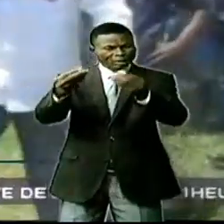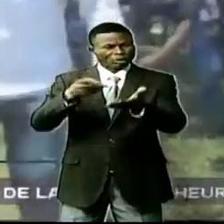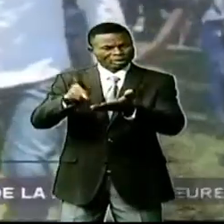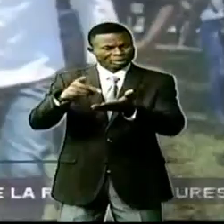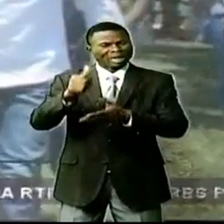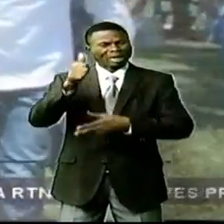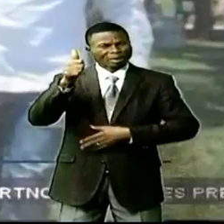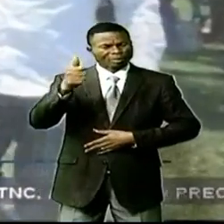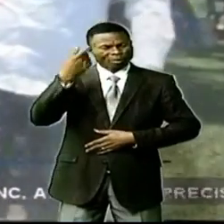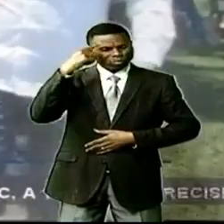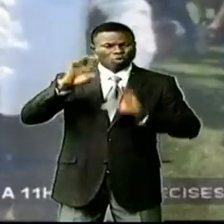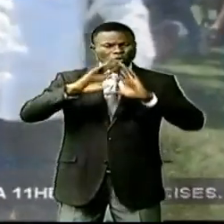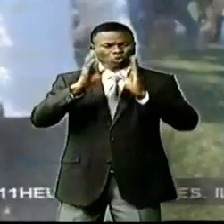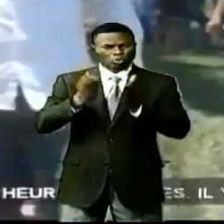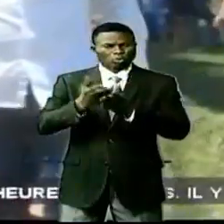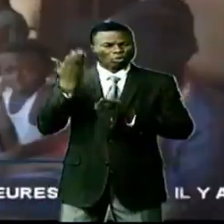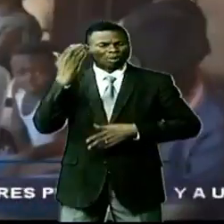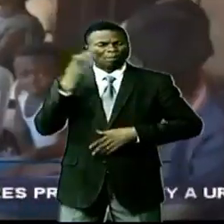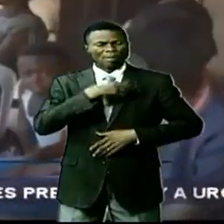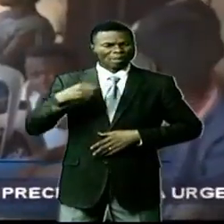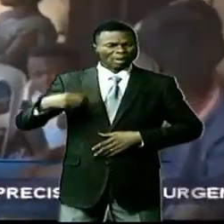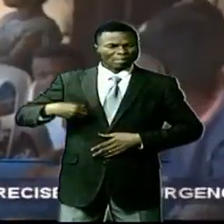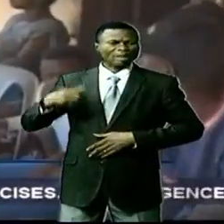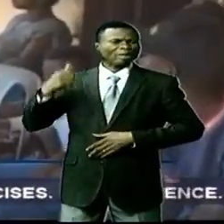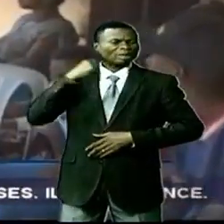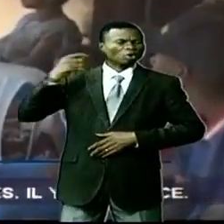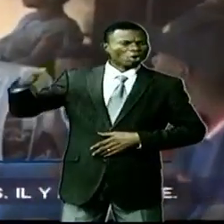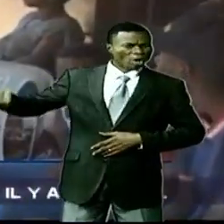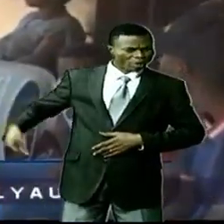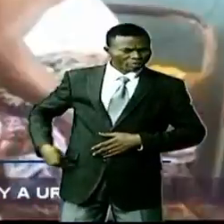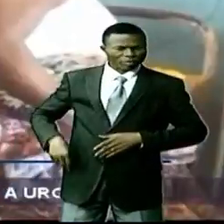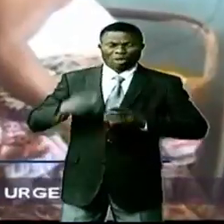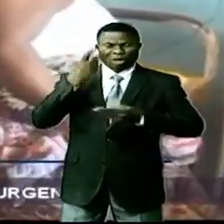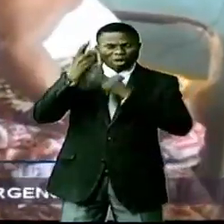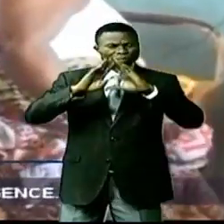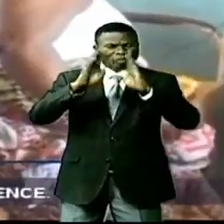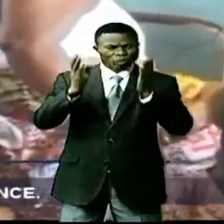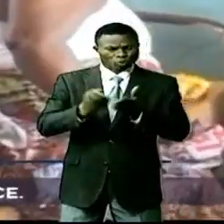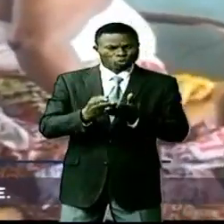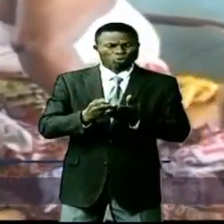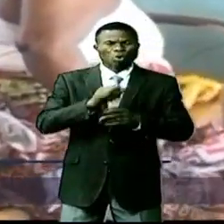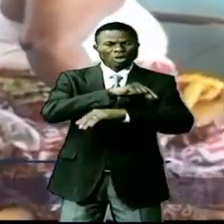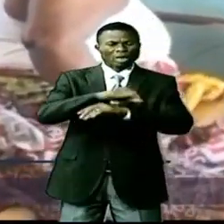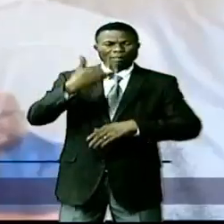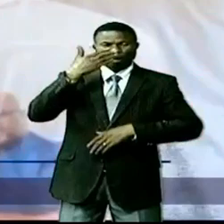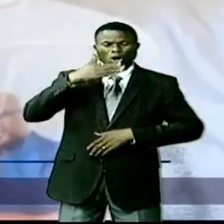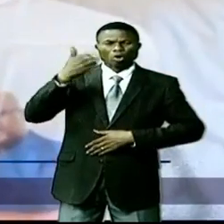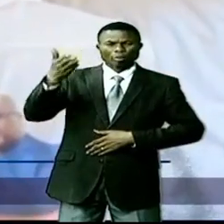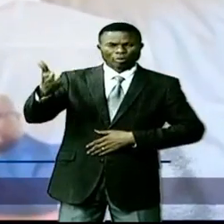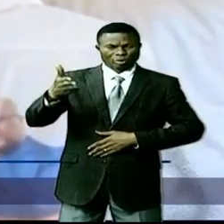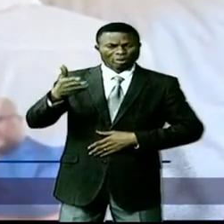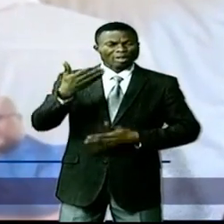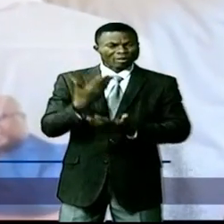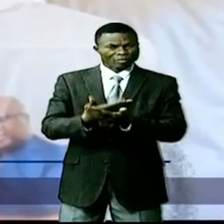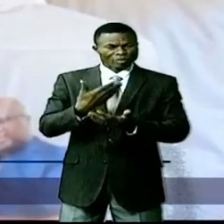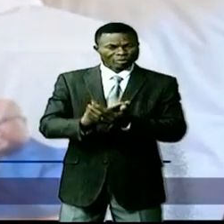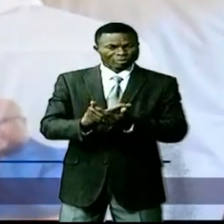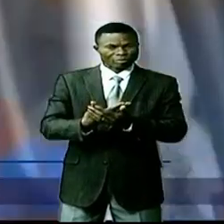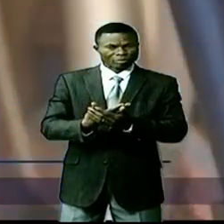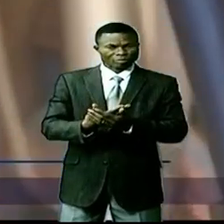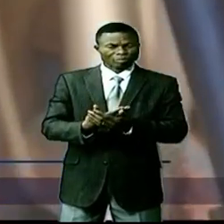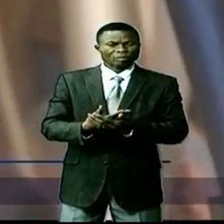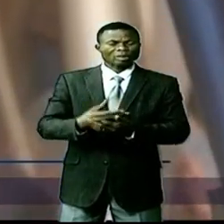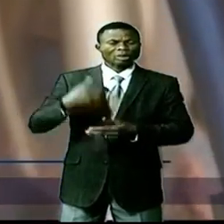Le représentant personnel du chef de l'État a visité tous les services de cette formation sanitaire. L'urgence, la médecine